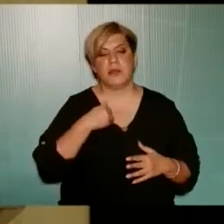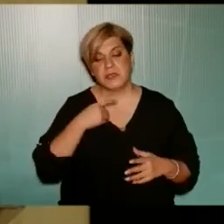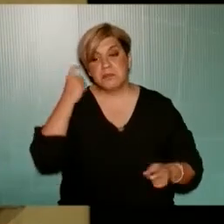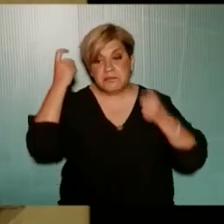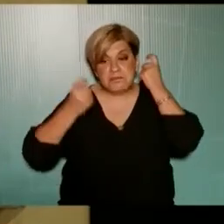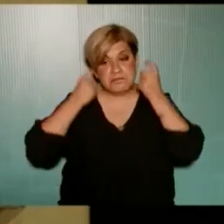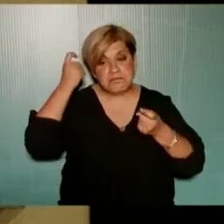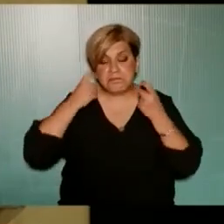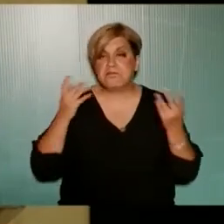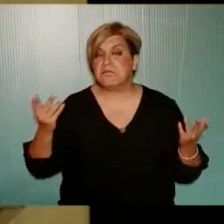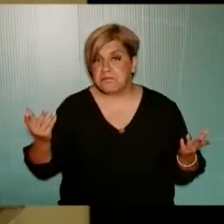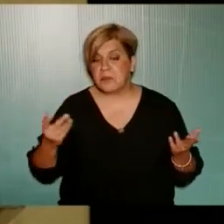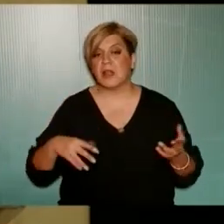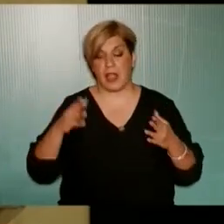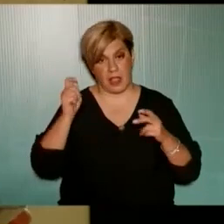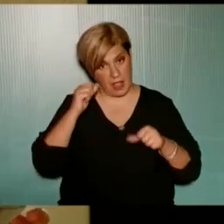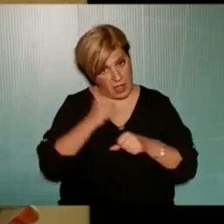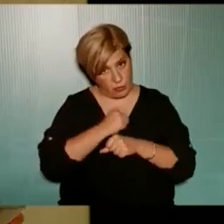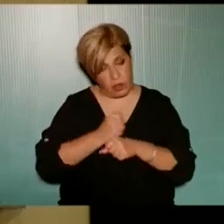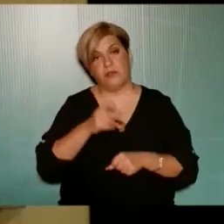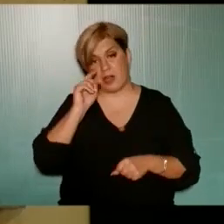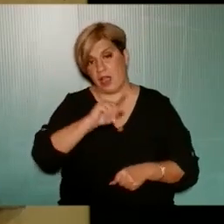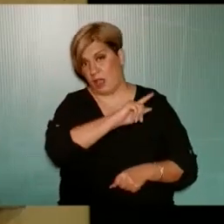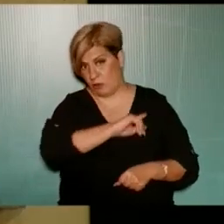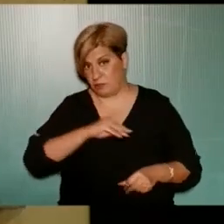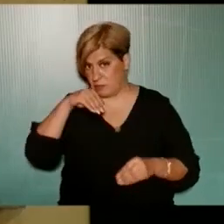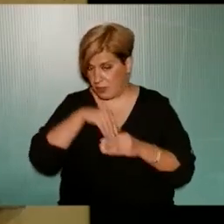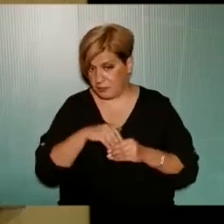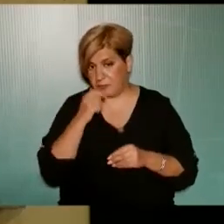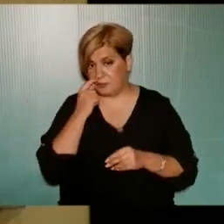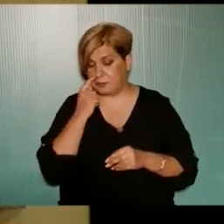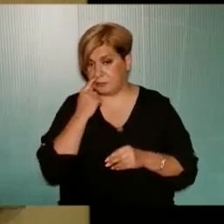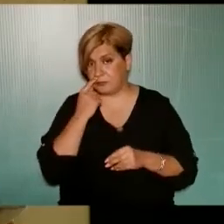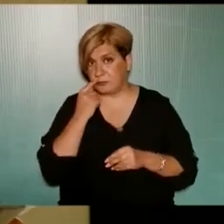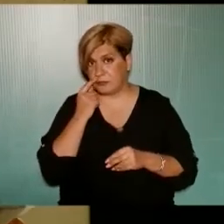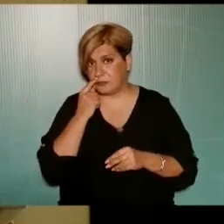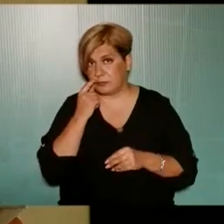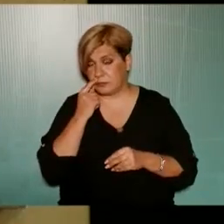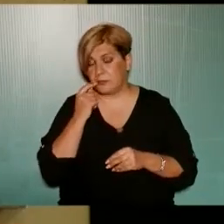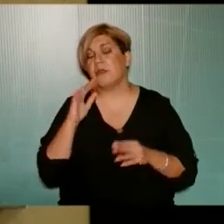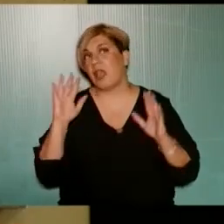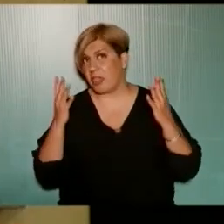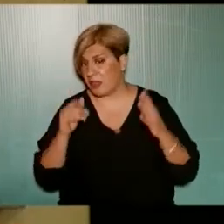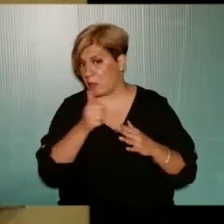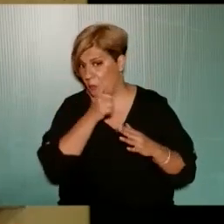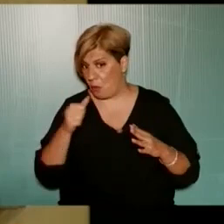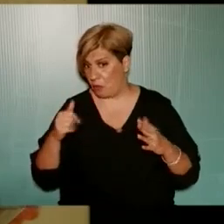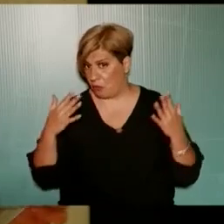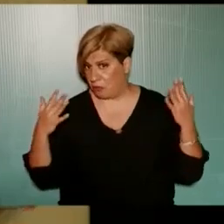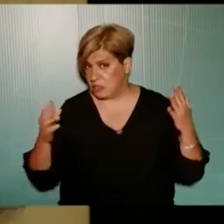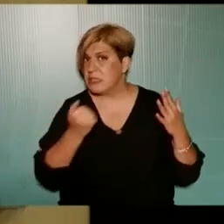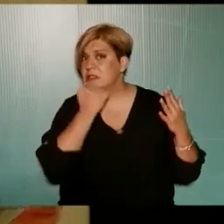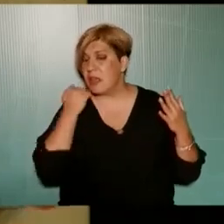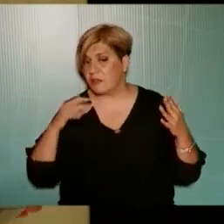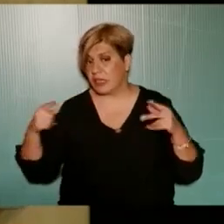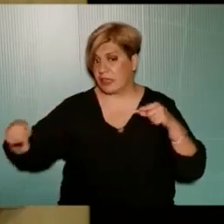προβληματίζει Ότι εντάξει είναι ένα έργο που είναι εργολάβος μέσα και λοιπά Τα δέντρα βέβαια από ό,τι καταλαβαίνουμε Και από ό,τι έχουμε δει Δεν είναι μόνο μέσα στους στάβλους